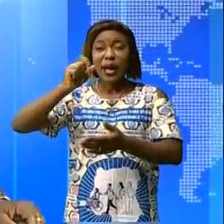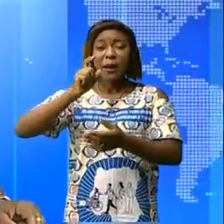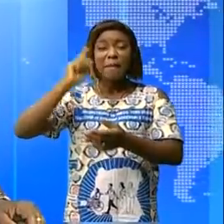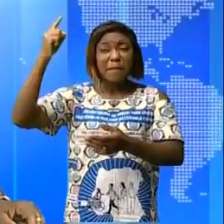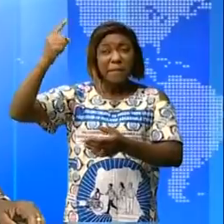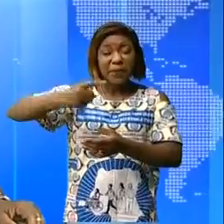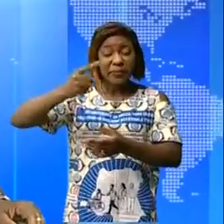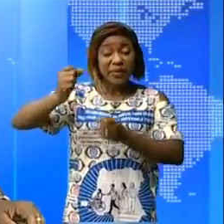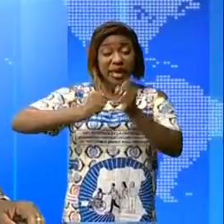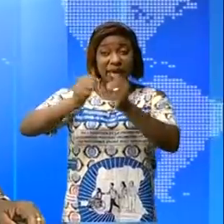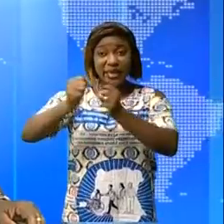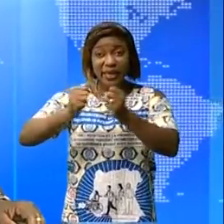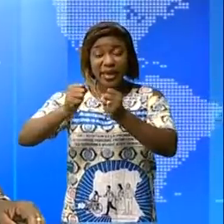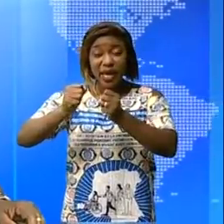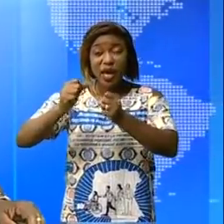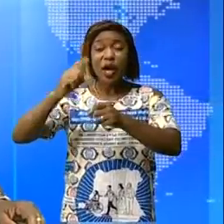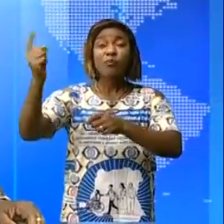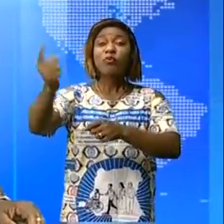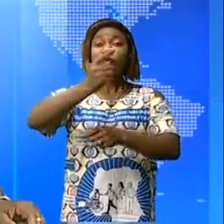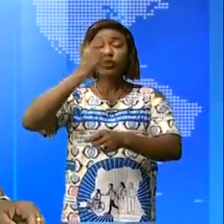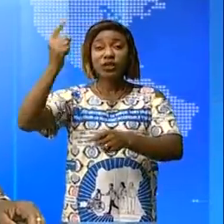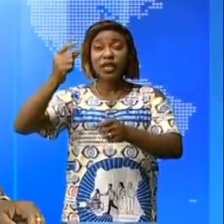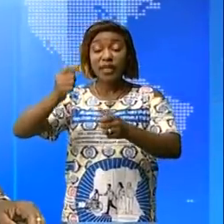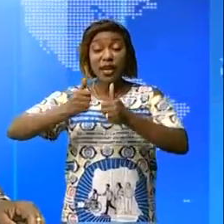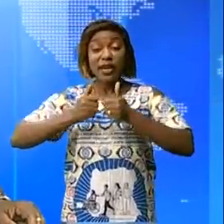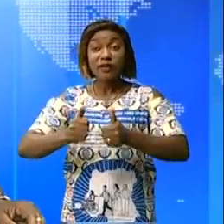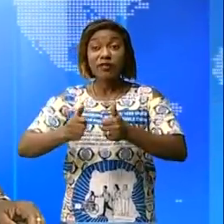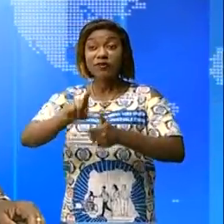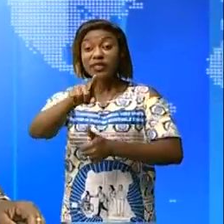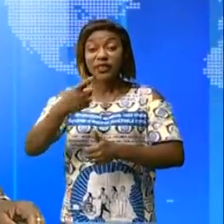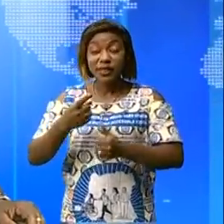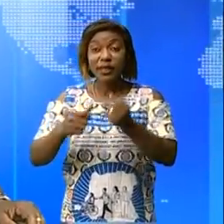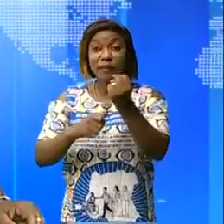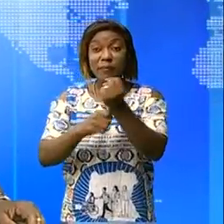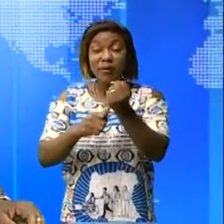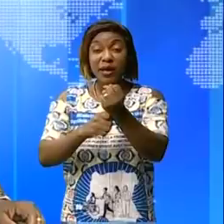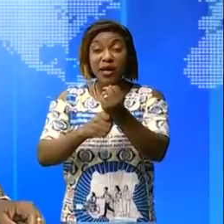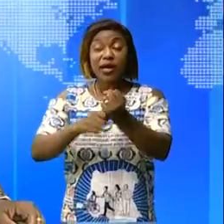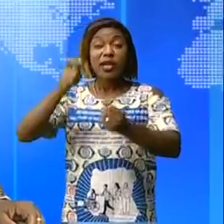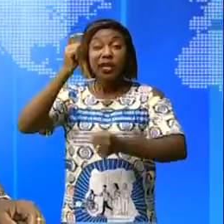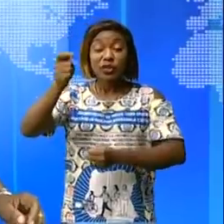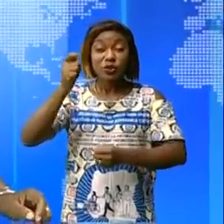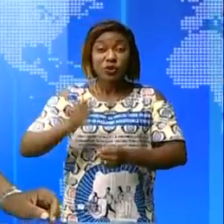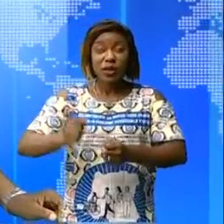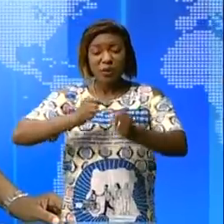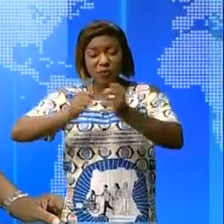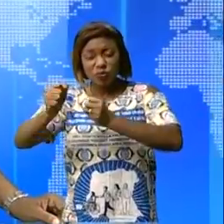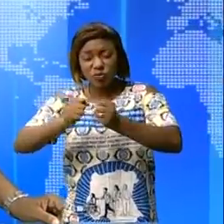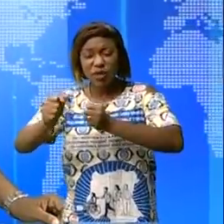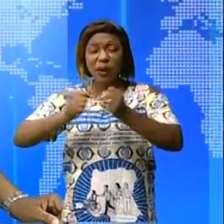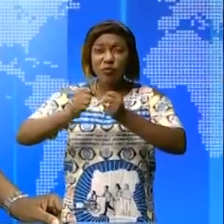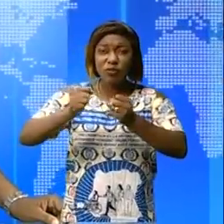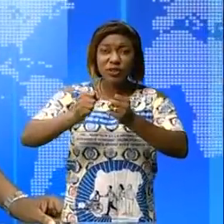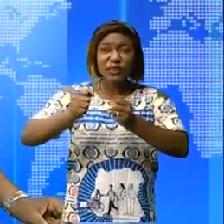1940-45 le vivant à ces jours on en entend révoluer pour les offrir un moyen de